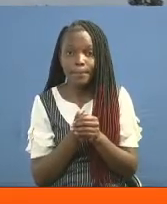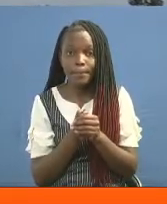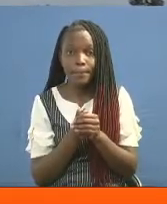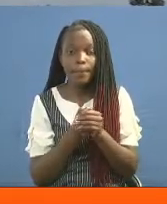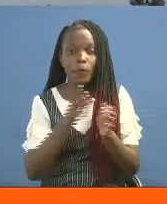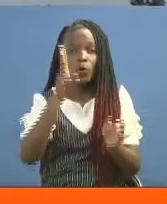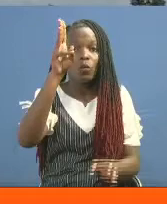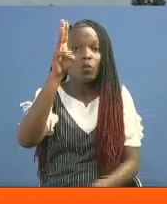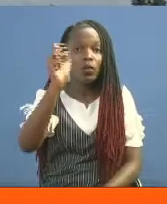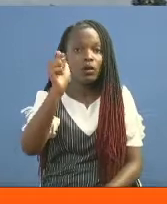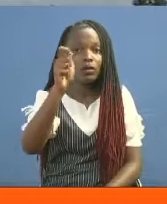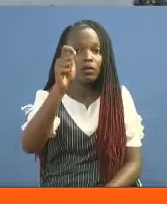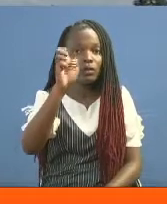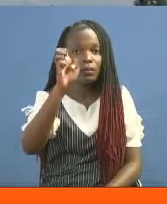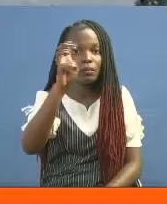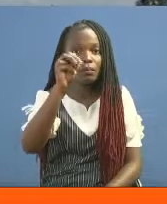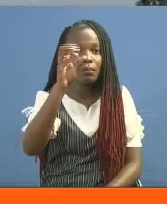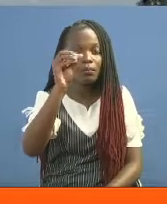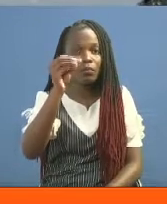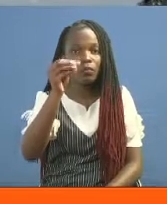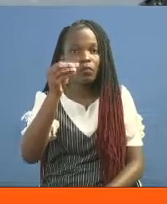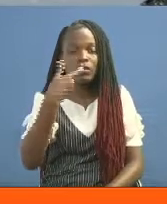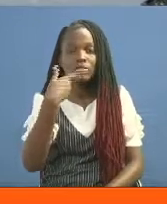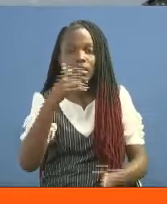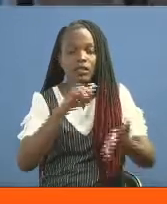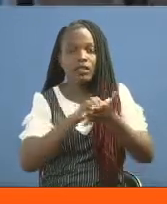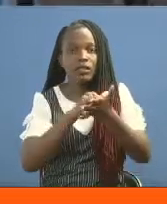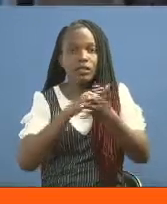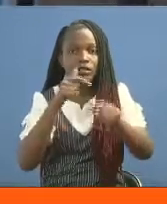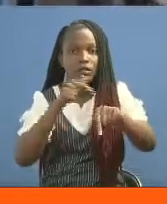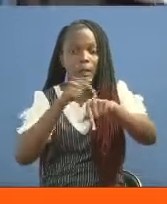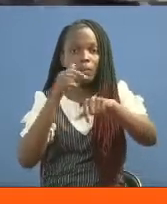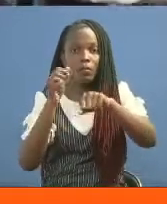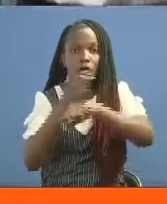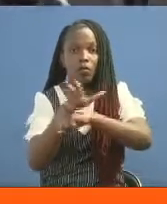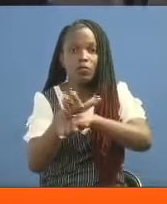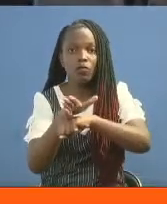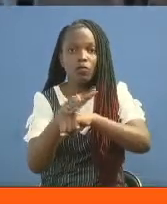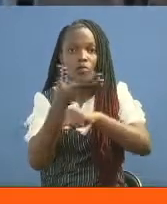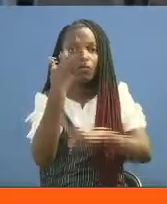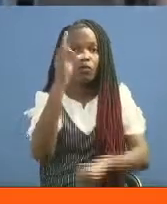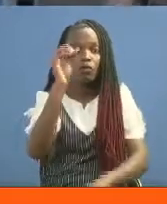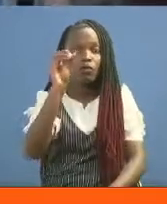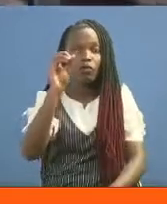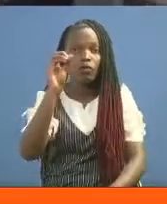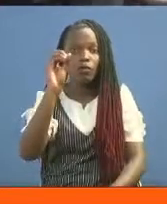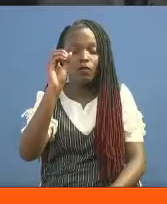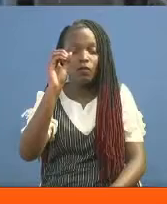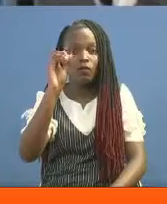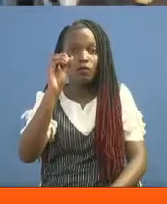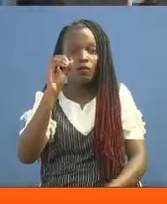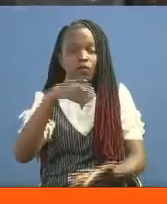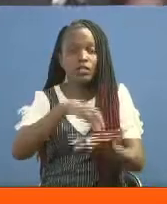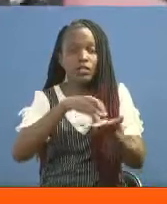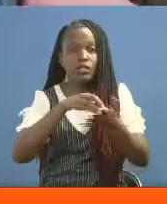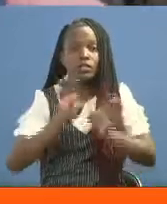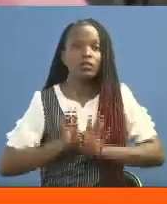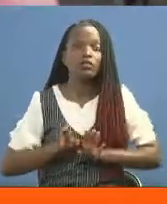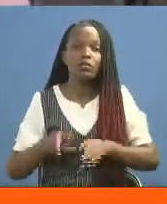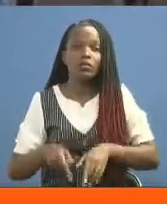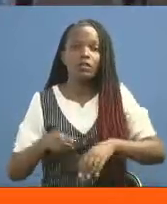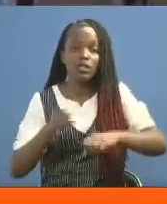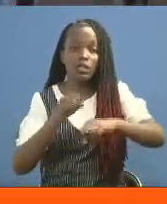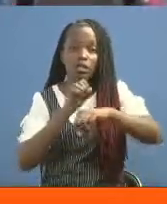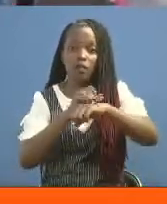Bimatemu anadokeza katika msimu huu wa janga la corona zaidi ya visa hamsini vya mimbaza mapema vimerekodiwa katika